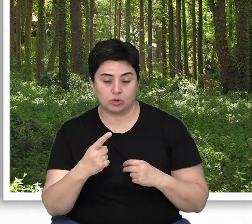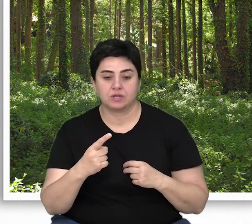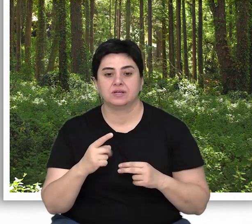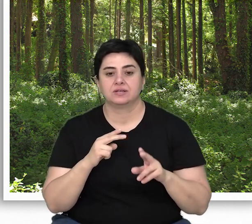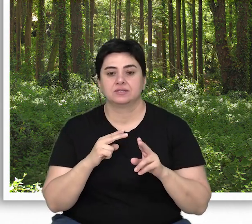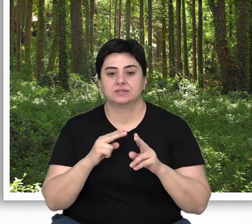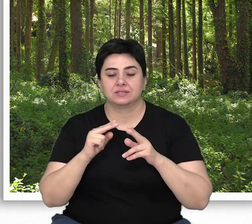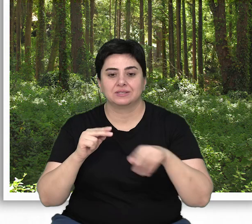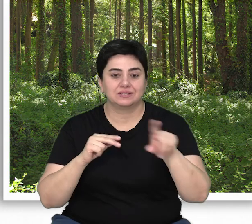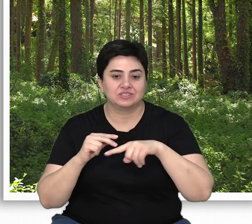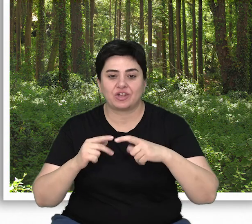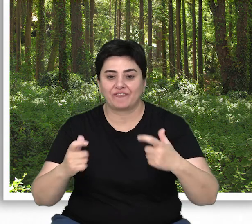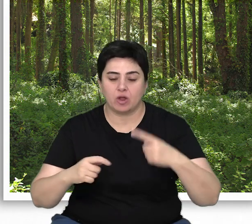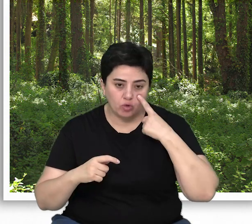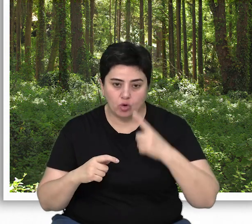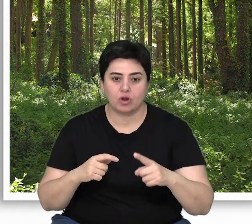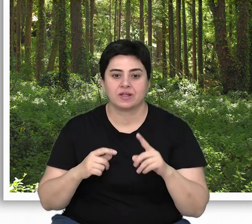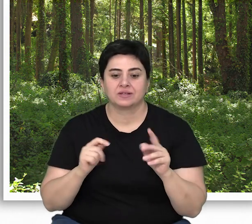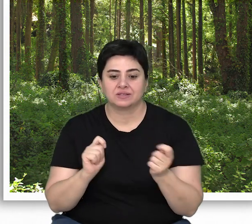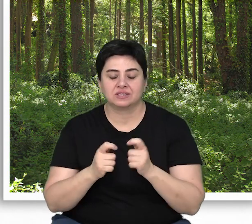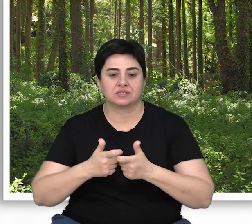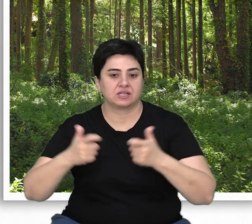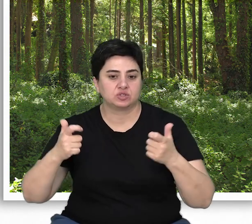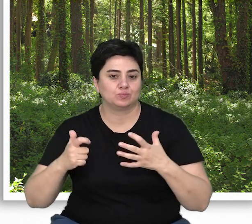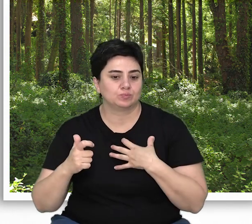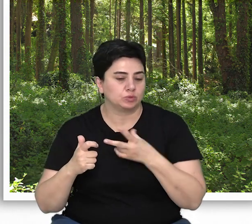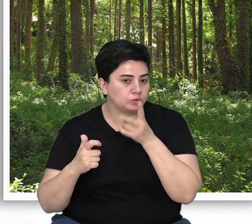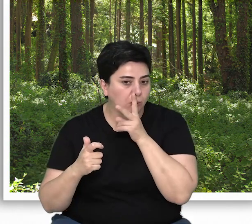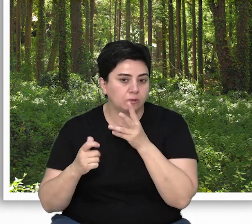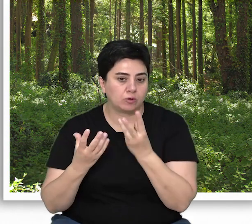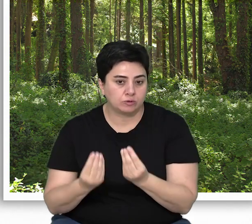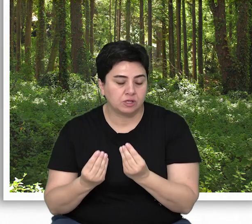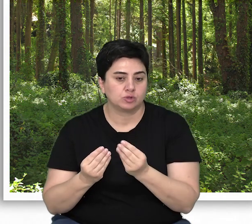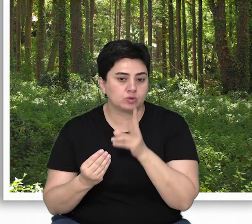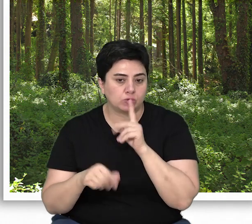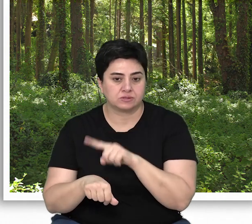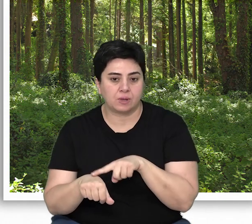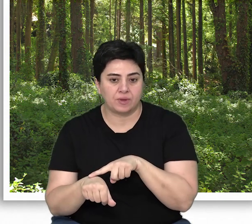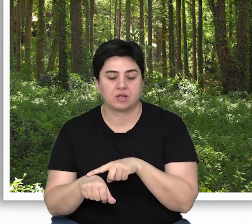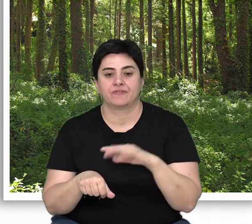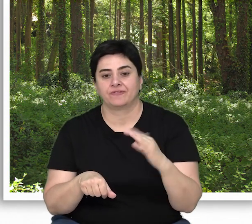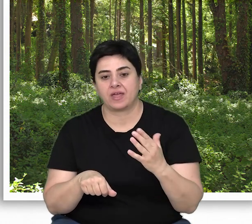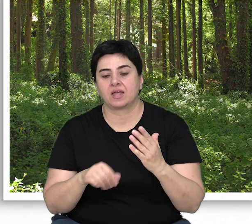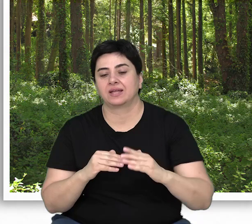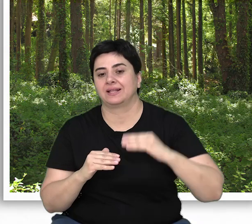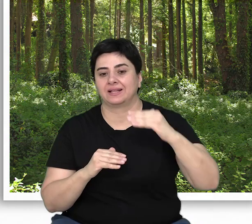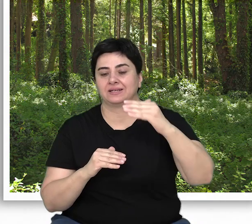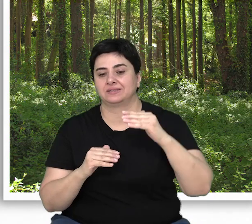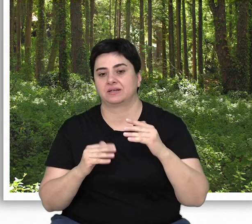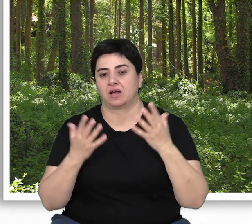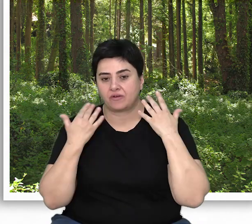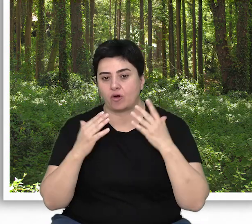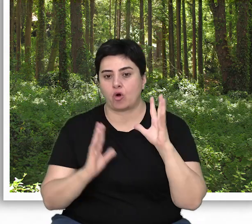ise klimaks, mevcut çevre koşullarında vejetasyon gelişiminin aldığı son şekil, son aşama veya ileri